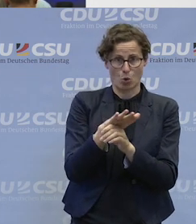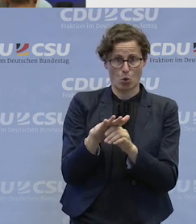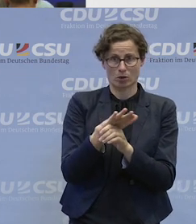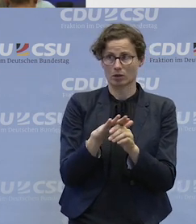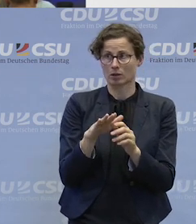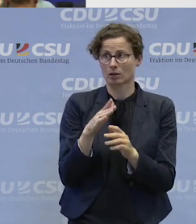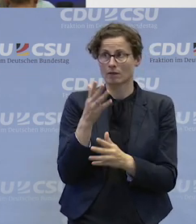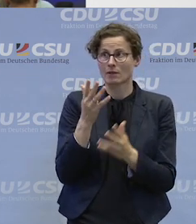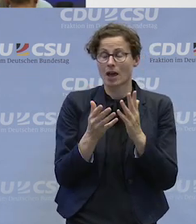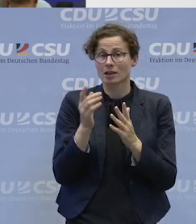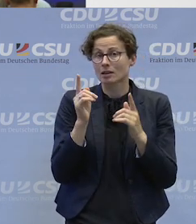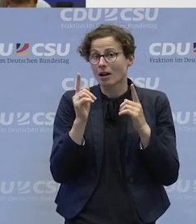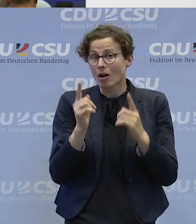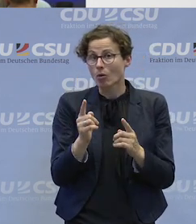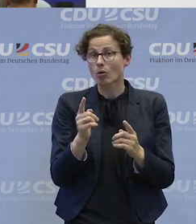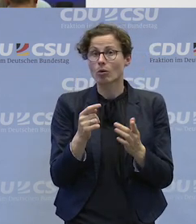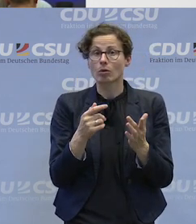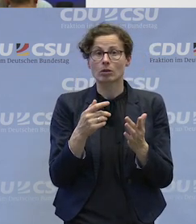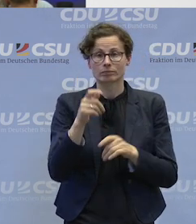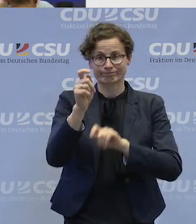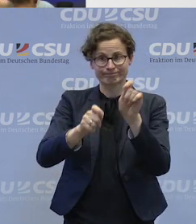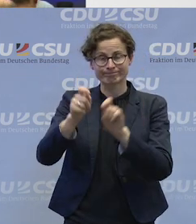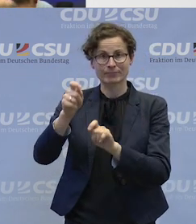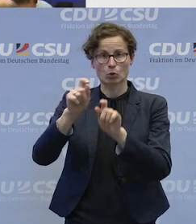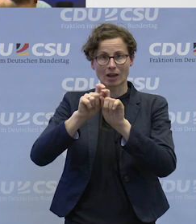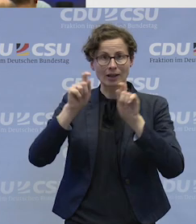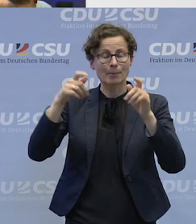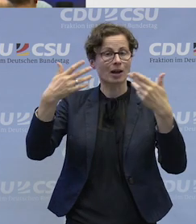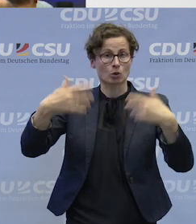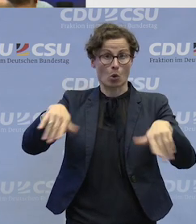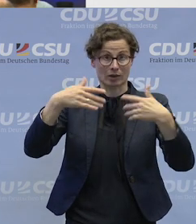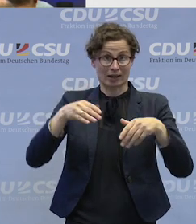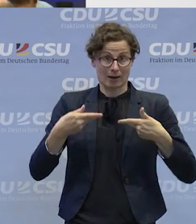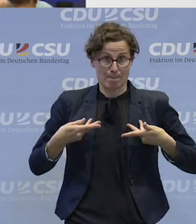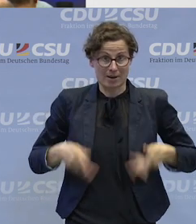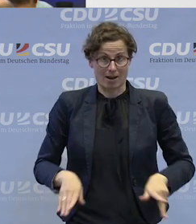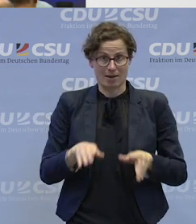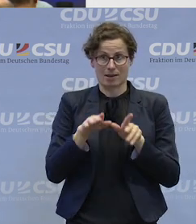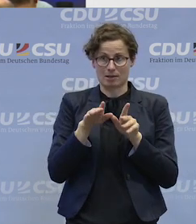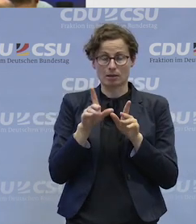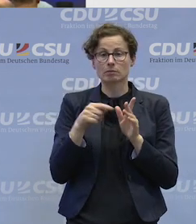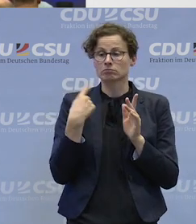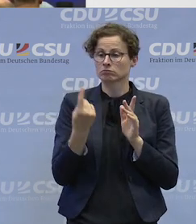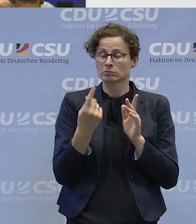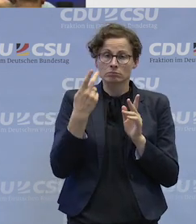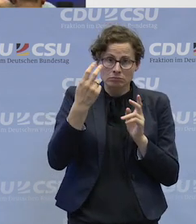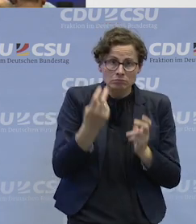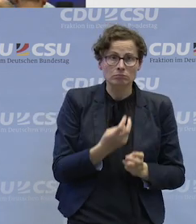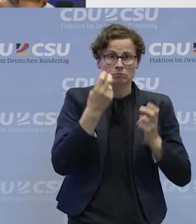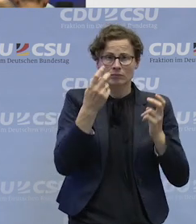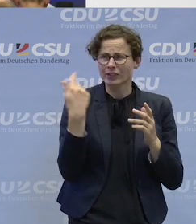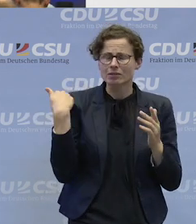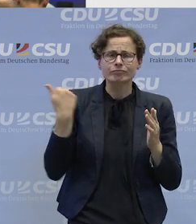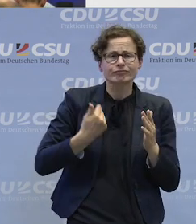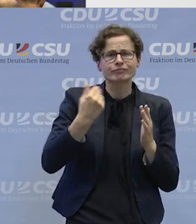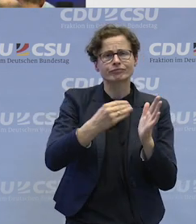Vielleicht zählt dazu auch die Frage, wie bereit sind denn Unternehmer daran mitzuwirken. Wir haben uns ja in allen möglichen Symposien